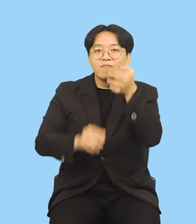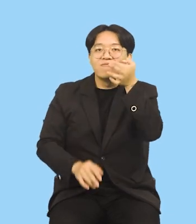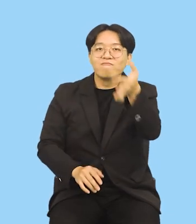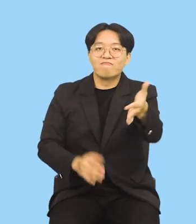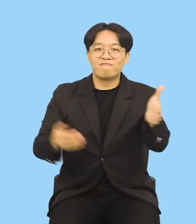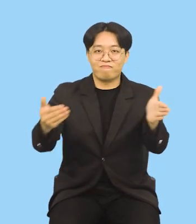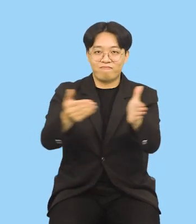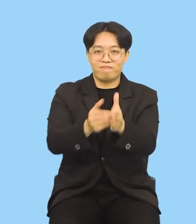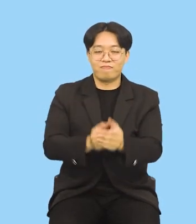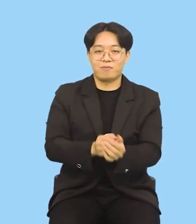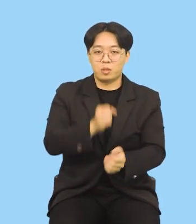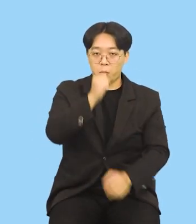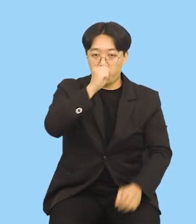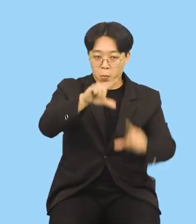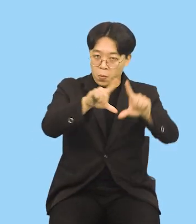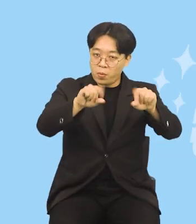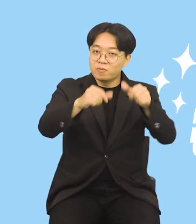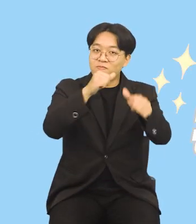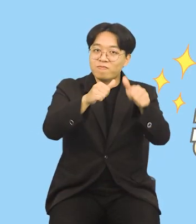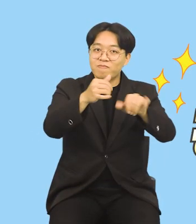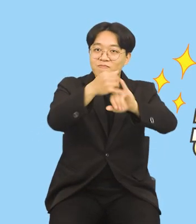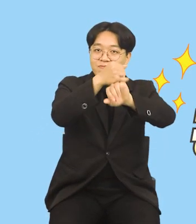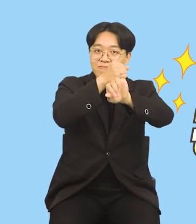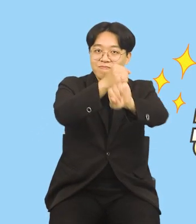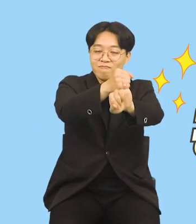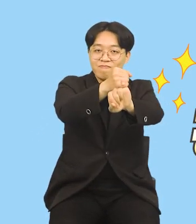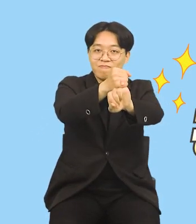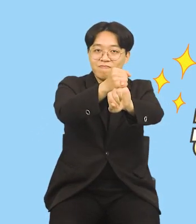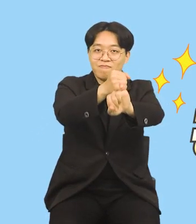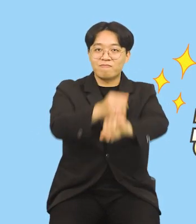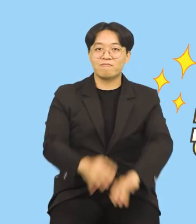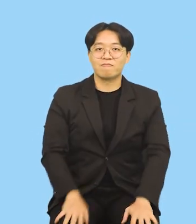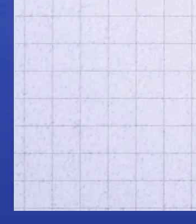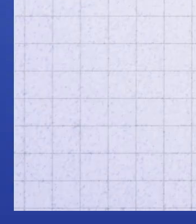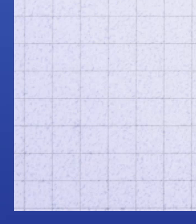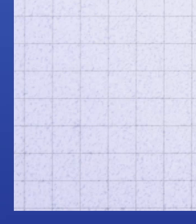정보만 담은 광명클릭이었습니다. 좋아요 감출해주세요.